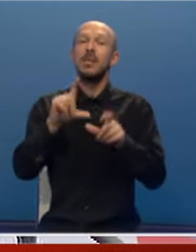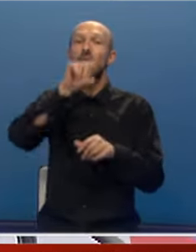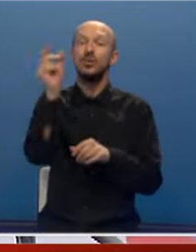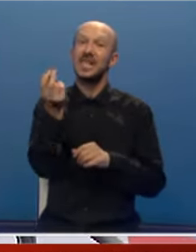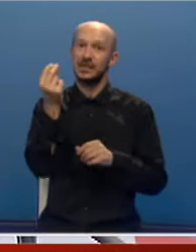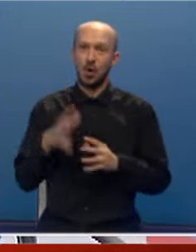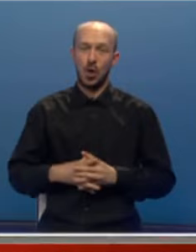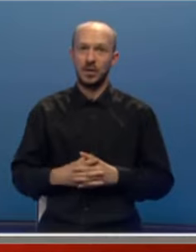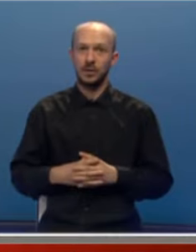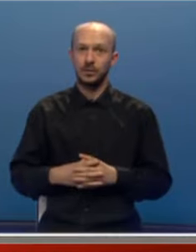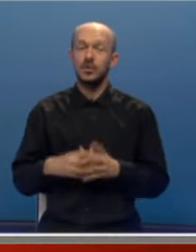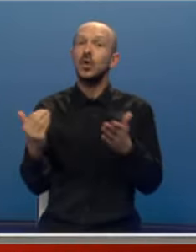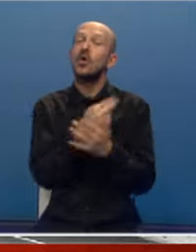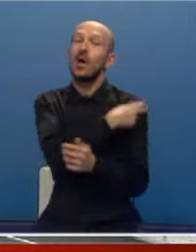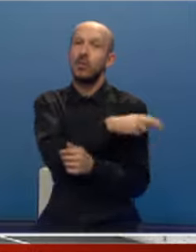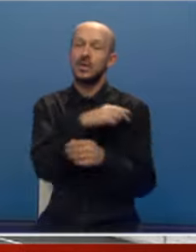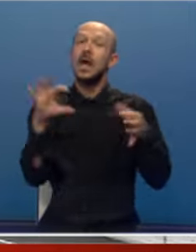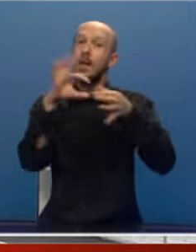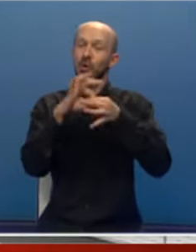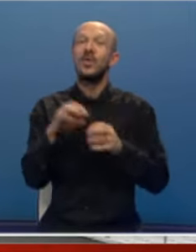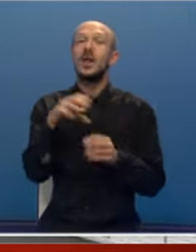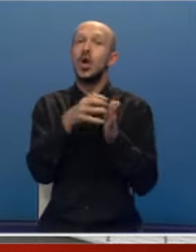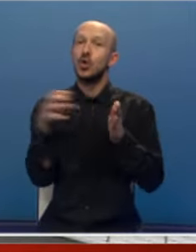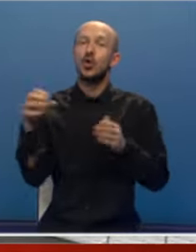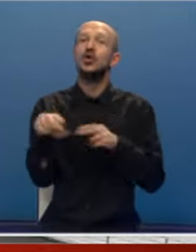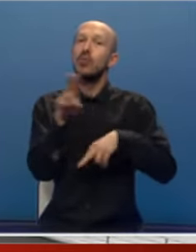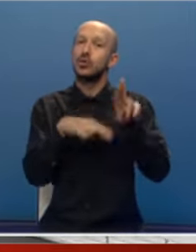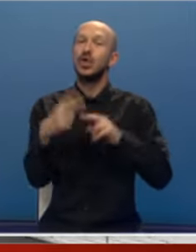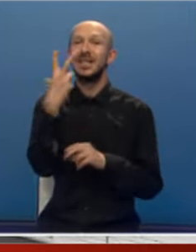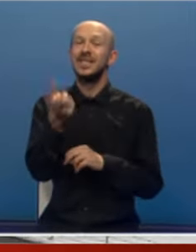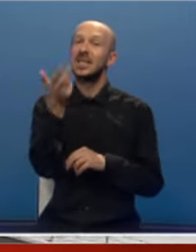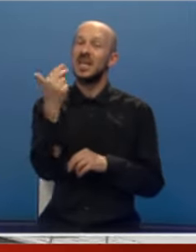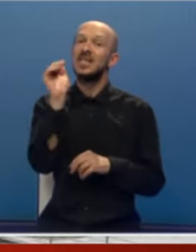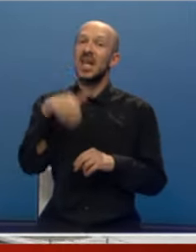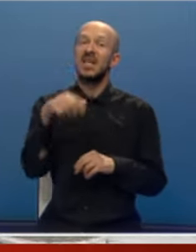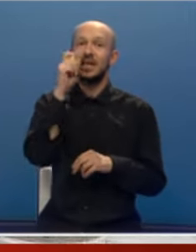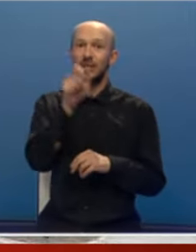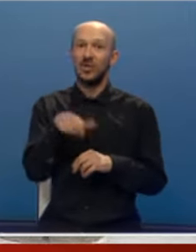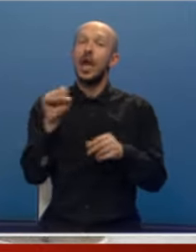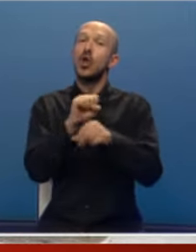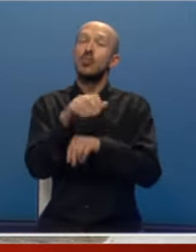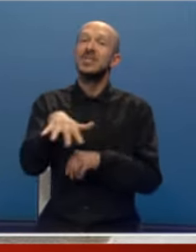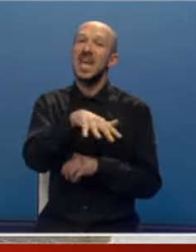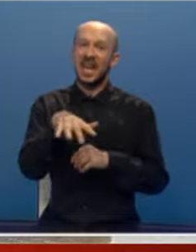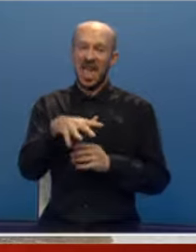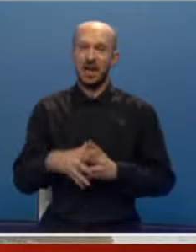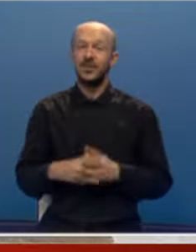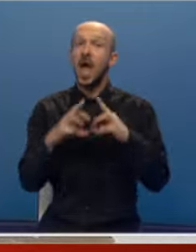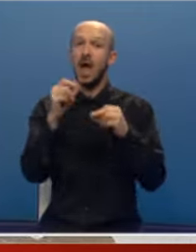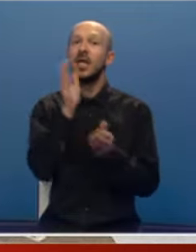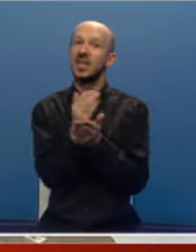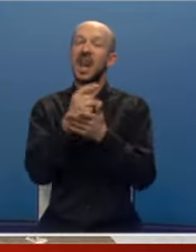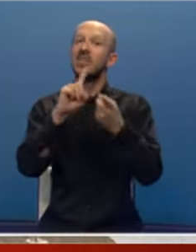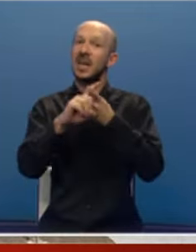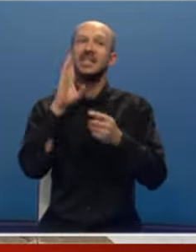Republici Srpskoj. Nova bolnica projektovana je da dugoročno obslužuje 330.000 stanovnika Dobojske regije, ali i